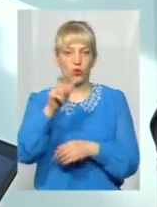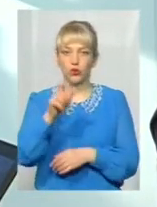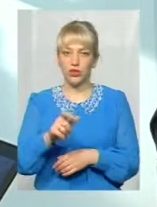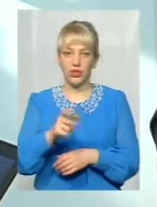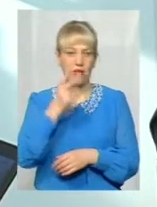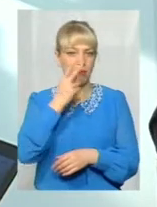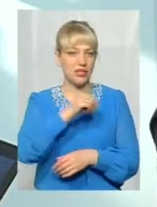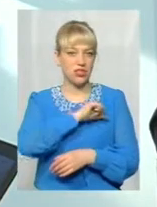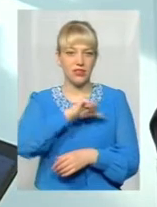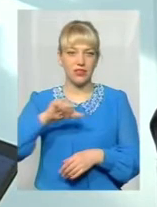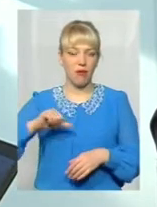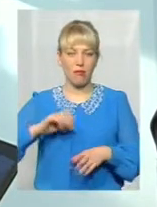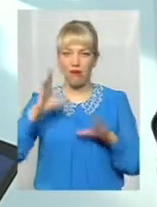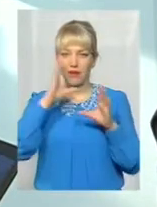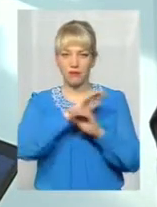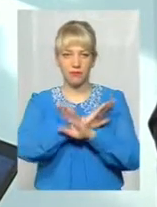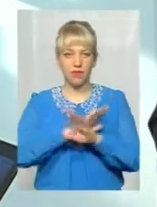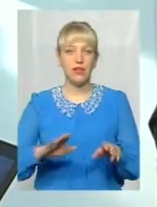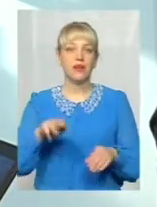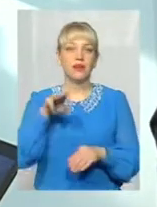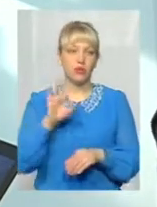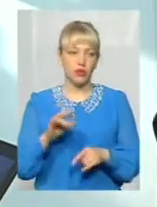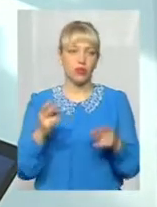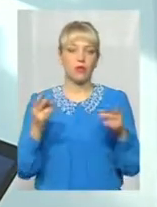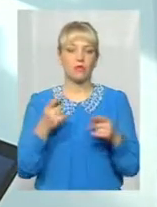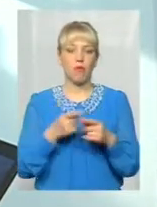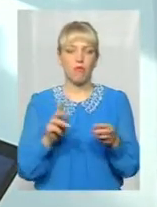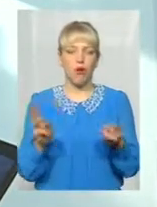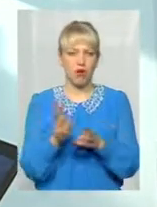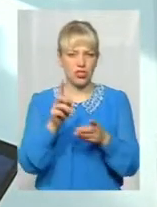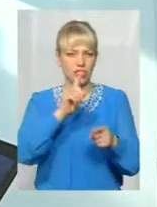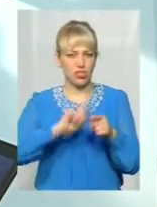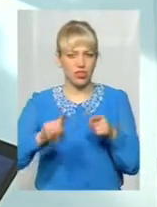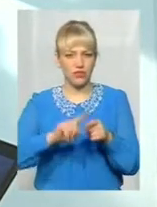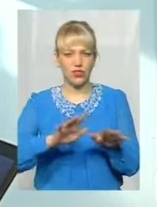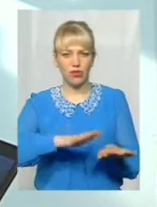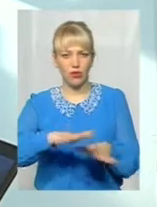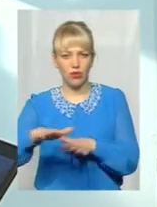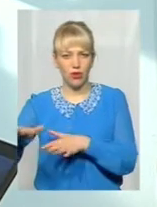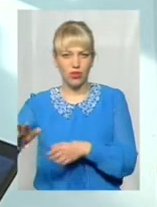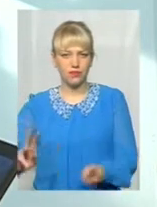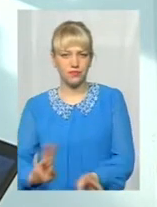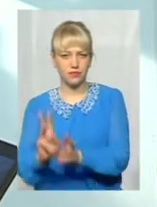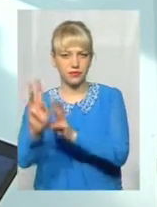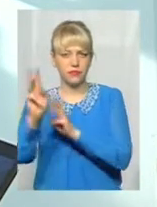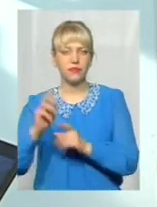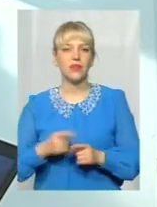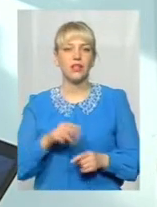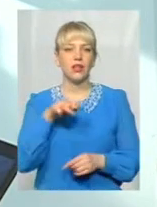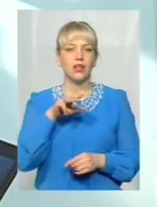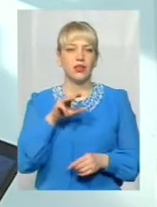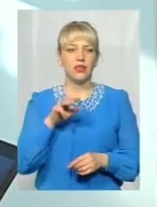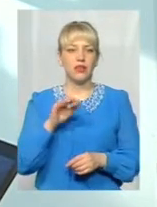процес поширення пожежі є досить стрімким, особливо, якщо поряд є об'єкти інфраструктури,